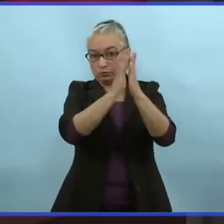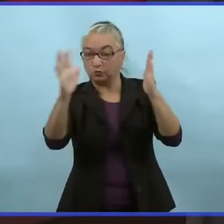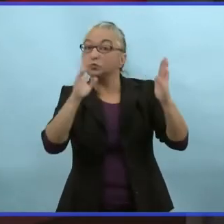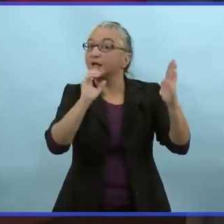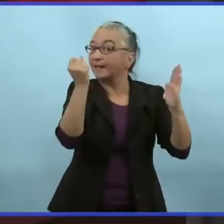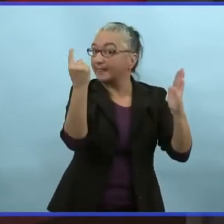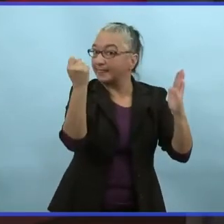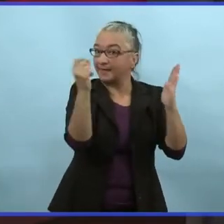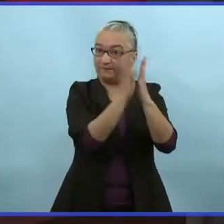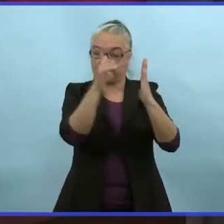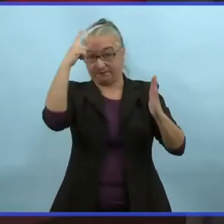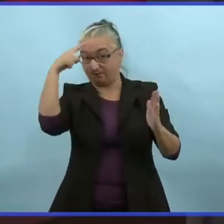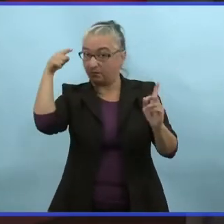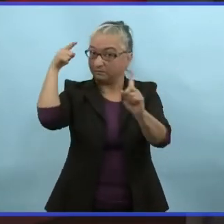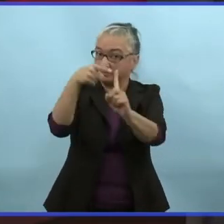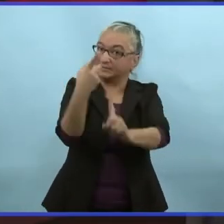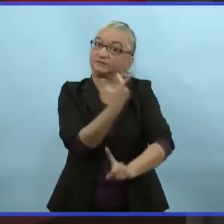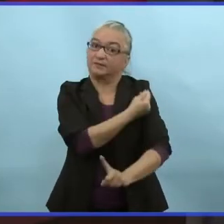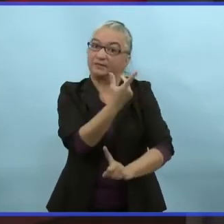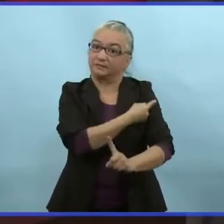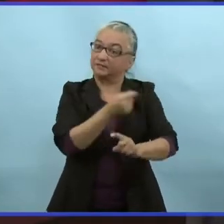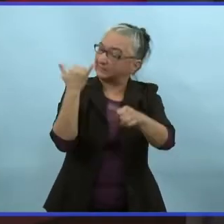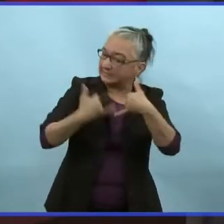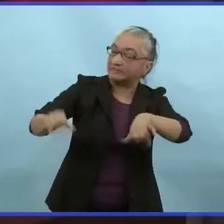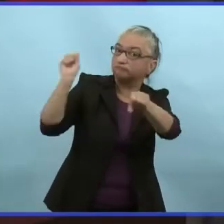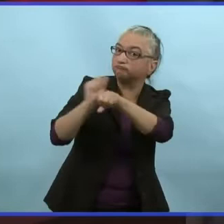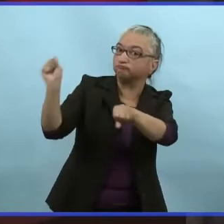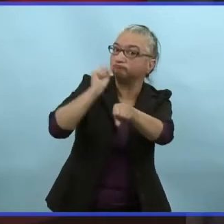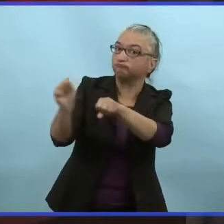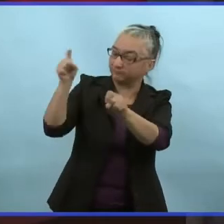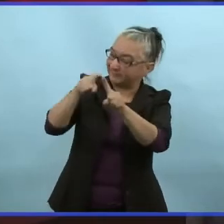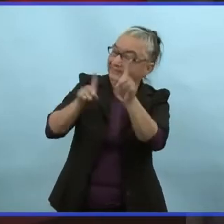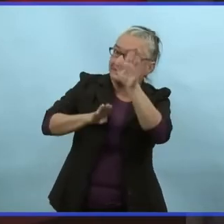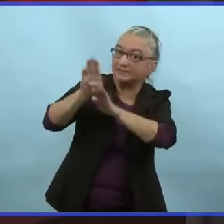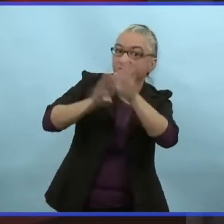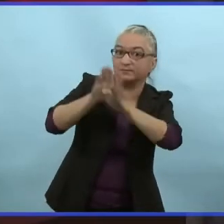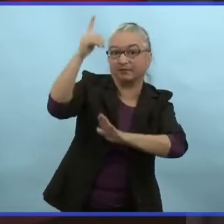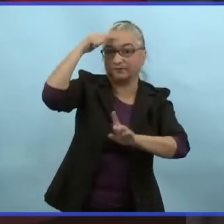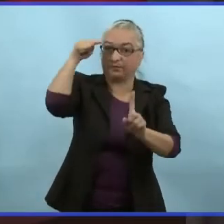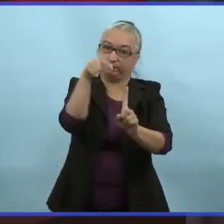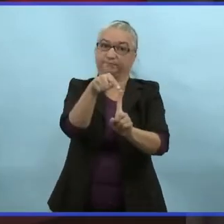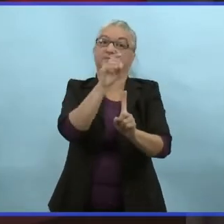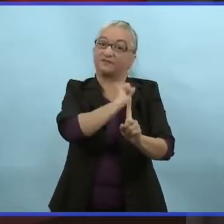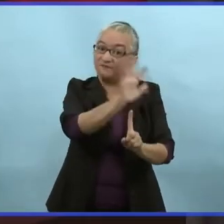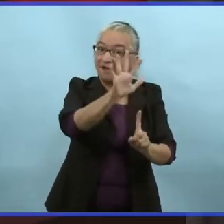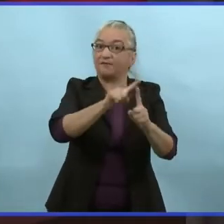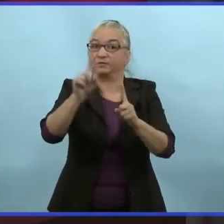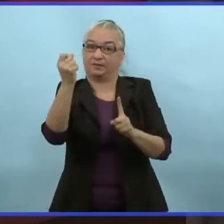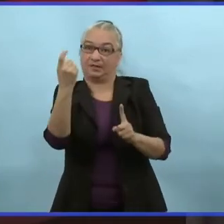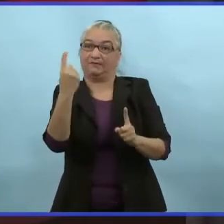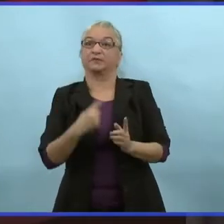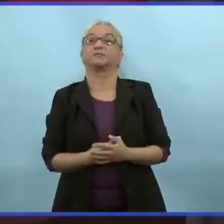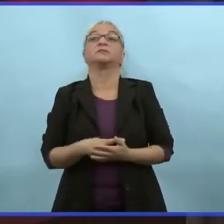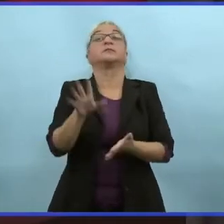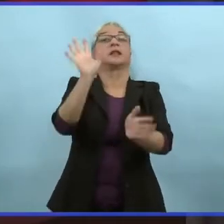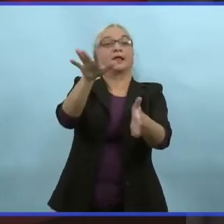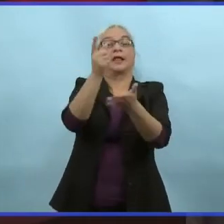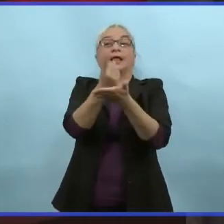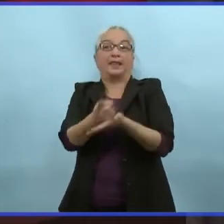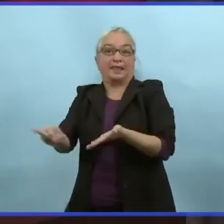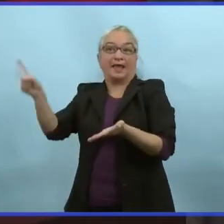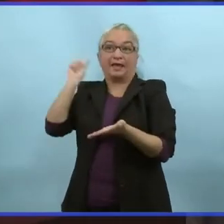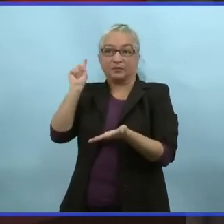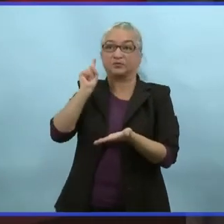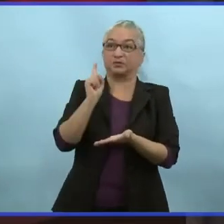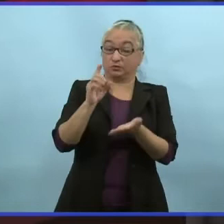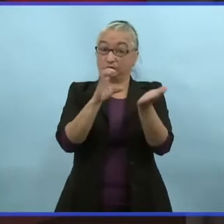après que le vaccin sera accepté par Santé Canada. La semaine dernière, nous avons aussi lancé la campagne